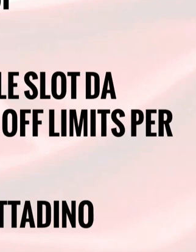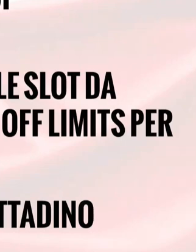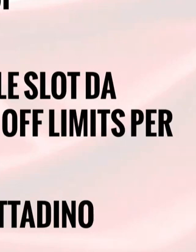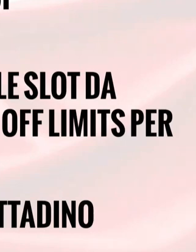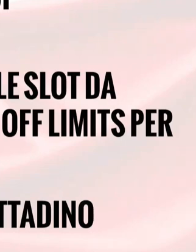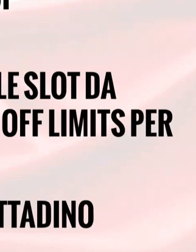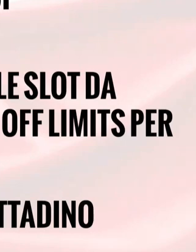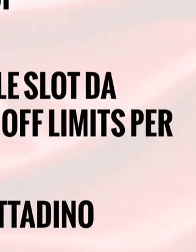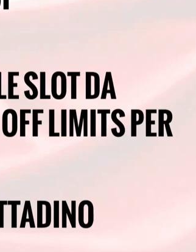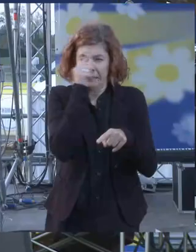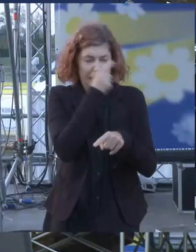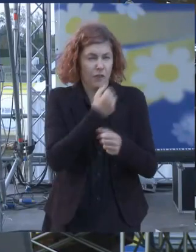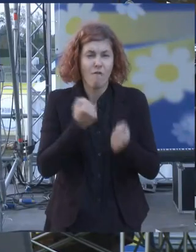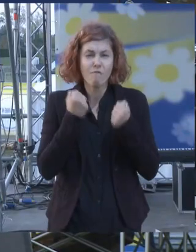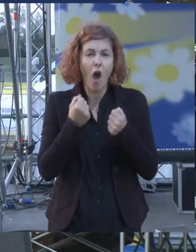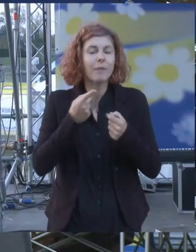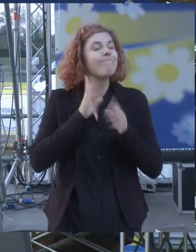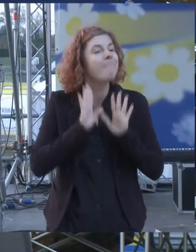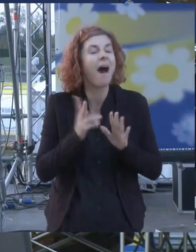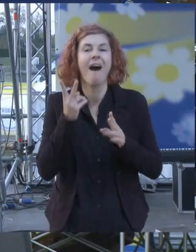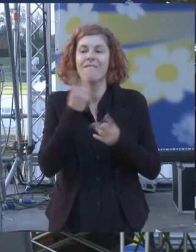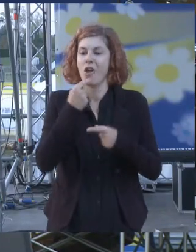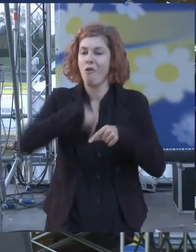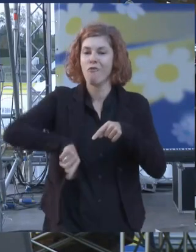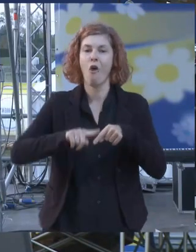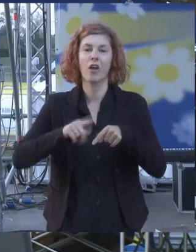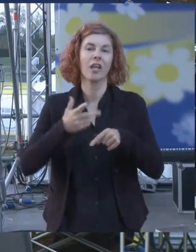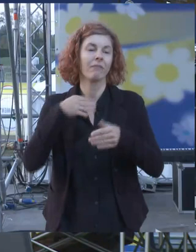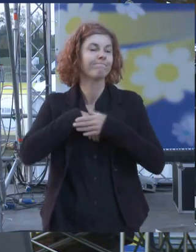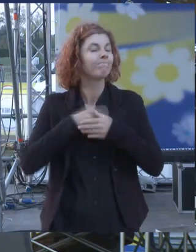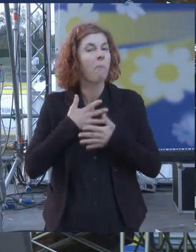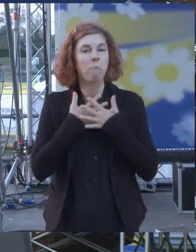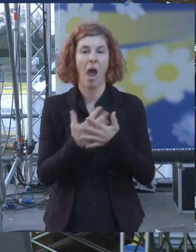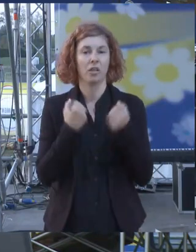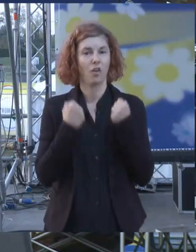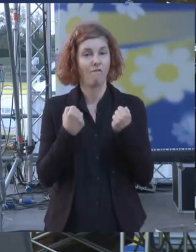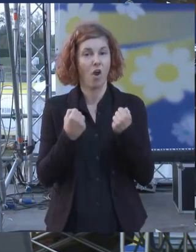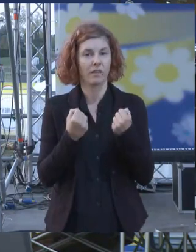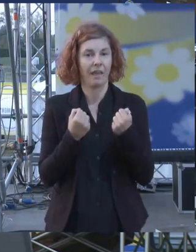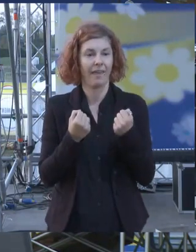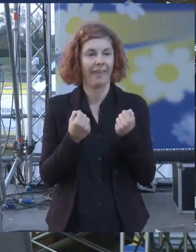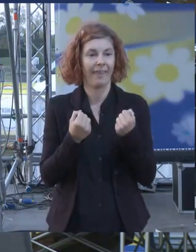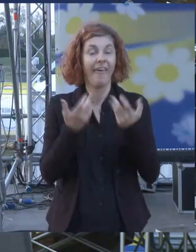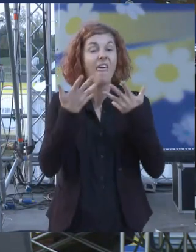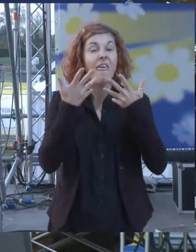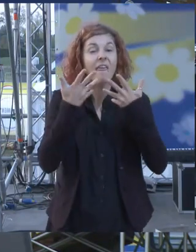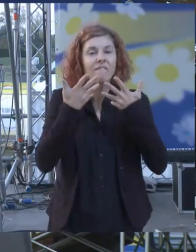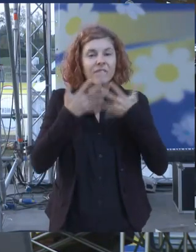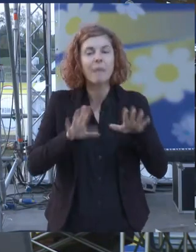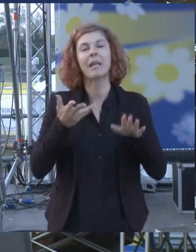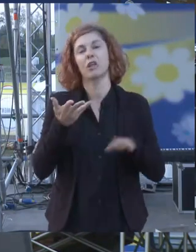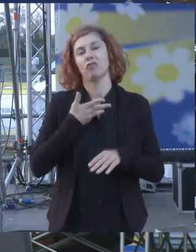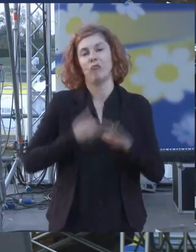e beh c'è sempre qualcosa che non va non è che dicono stanno iniziando finalmente a metterci le mani hanno avviato il programma per il